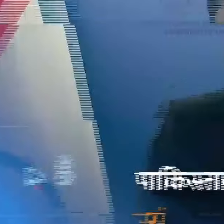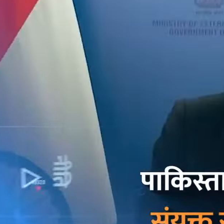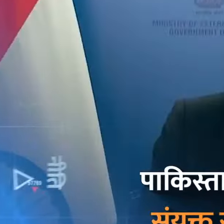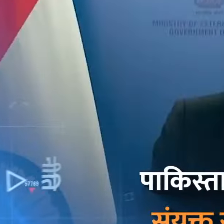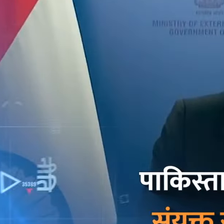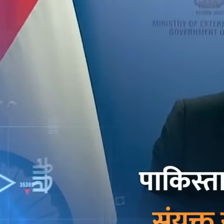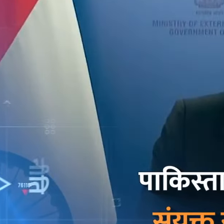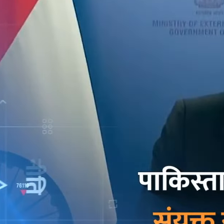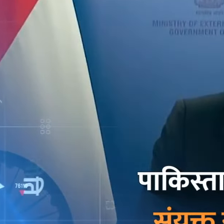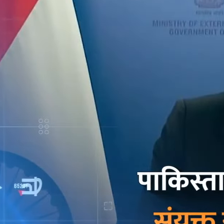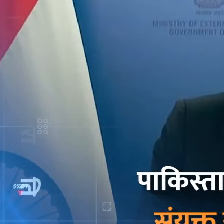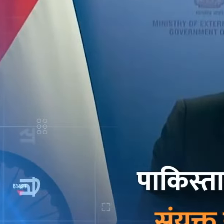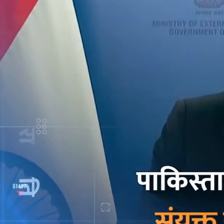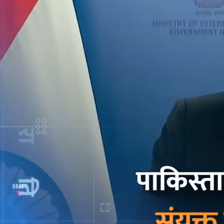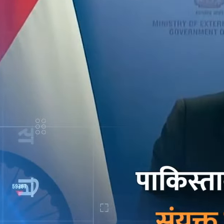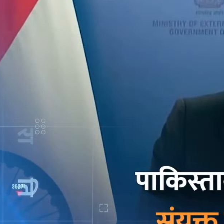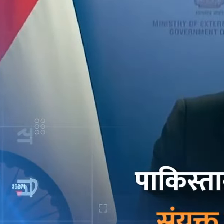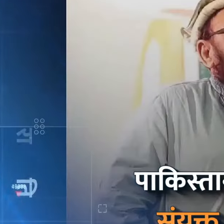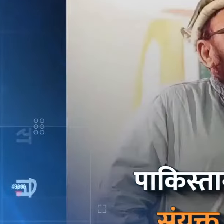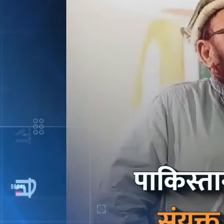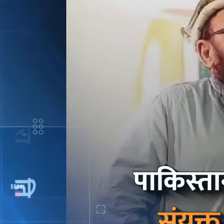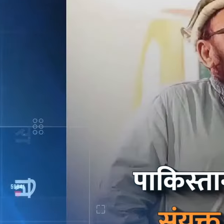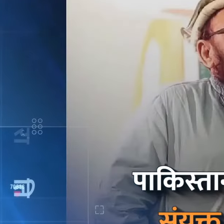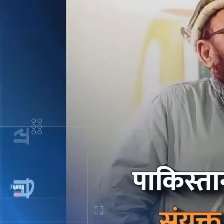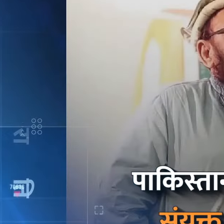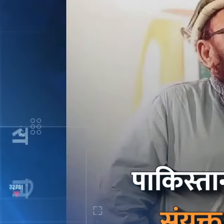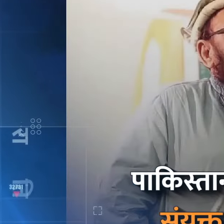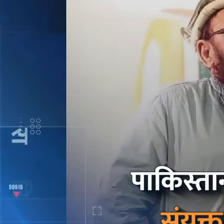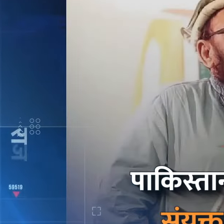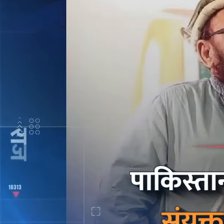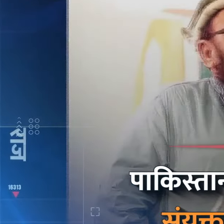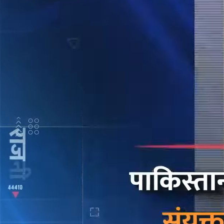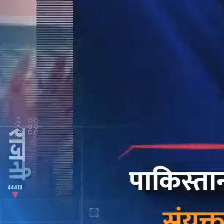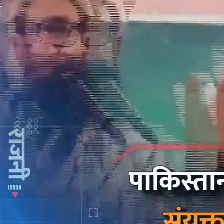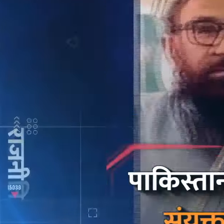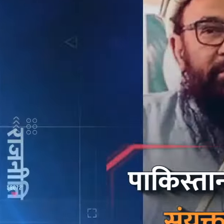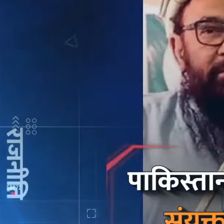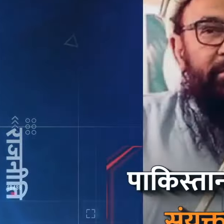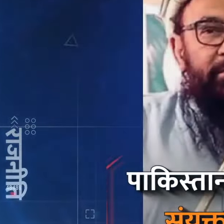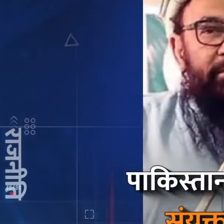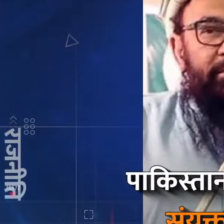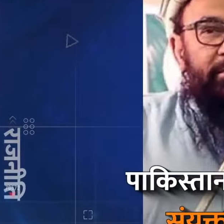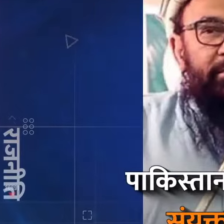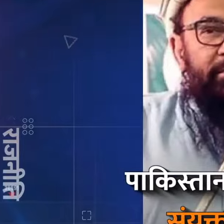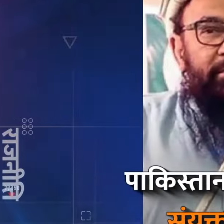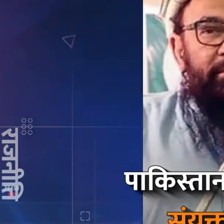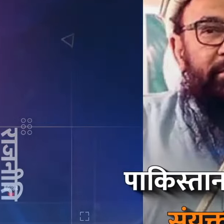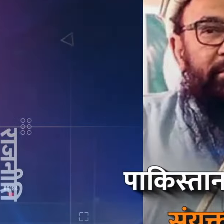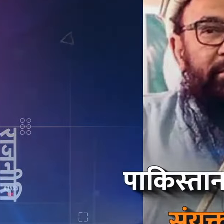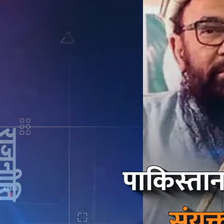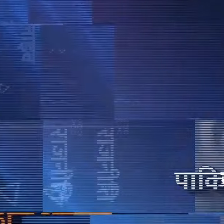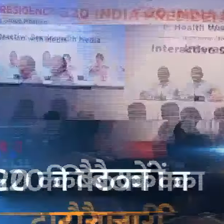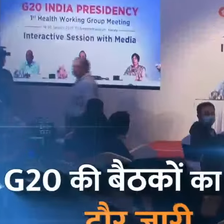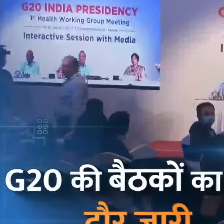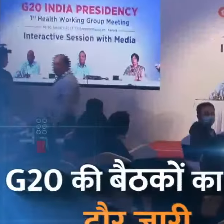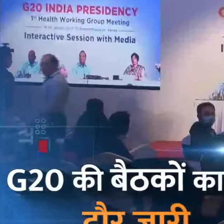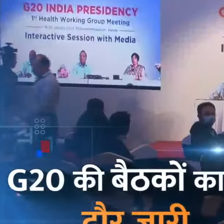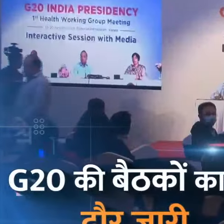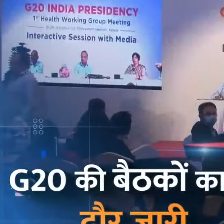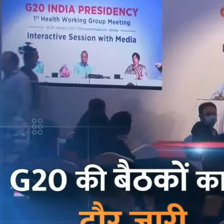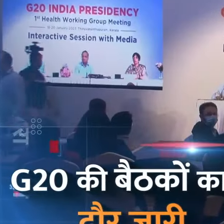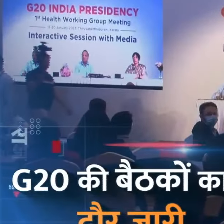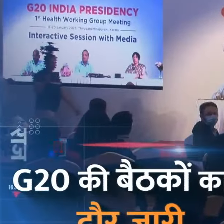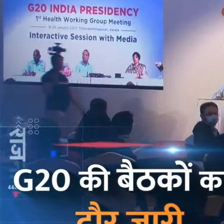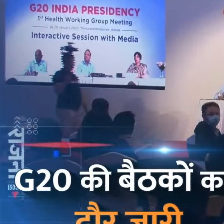पाकिस्तान के आतंकवादी अब्दुल रह्मान मक्की को सहुतराष्ट निगोशित किया वैश्विक आतंकी जी